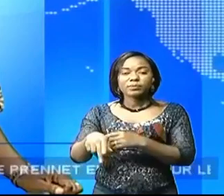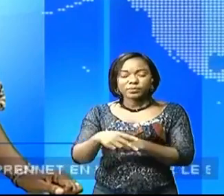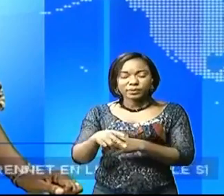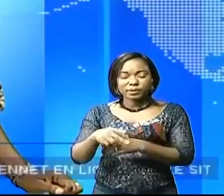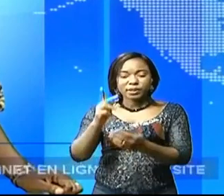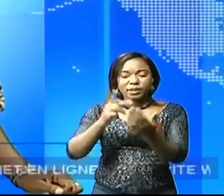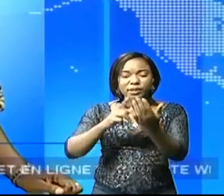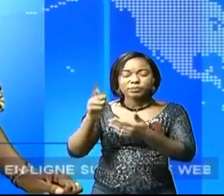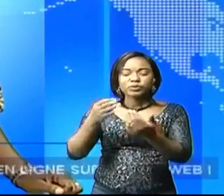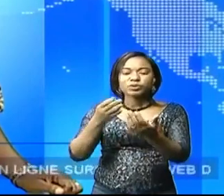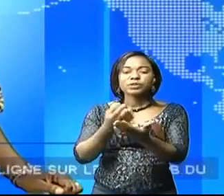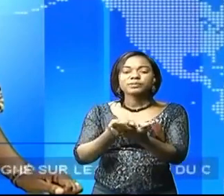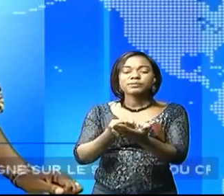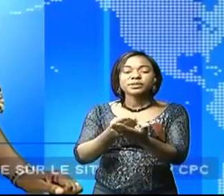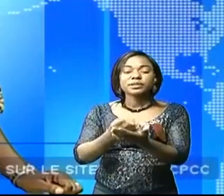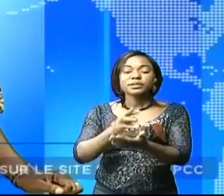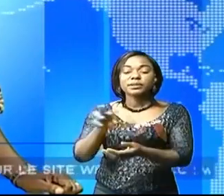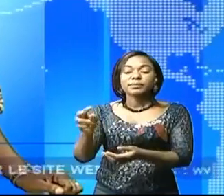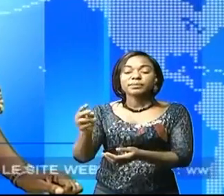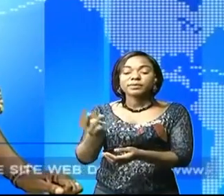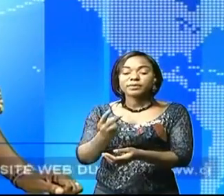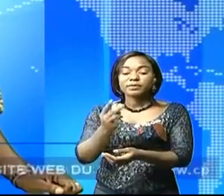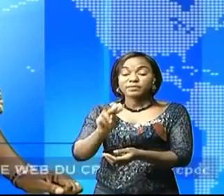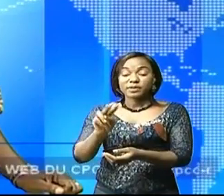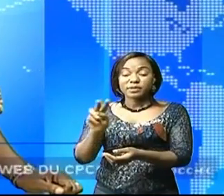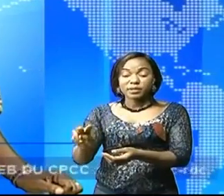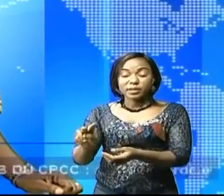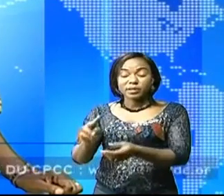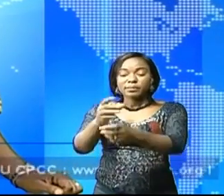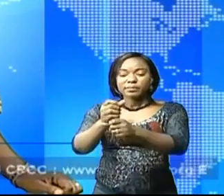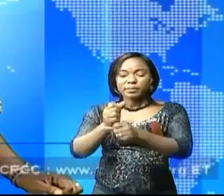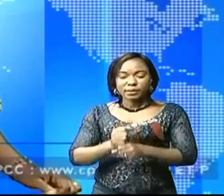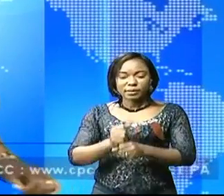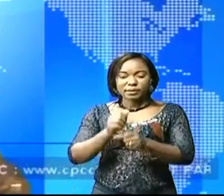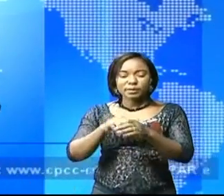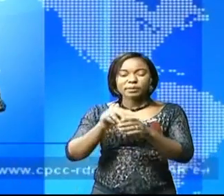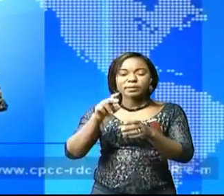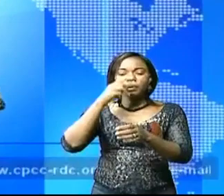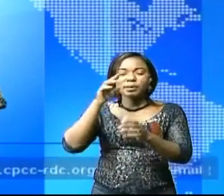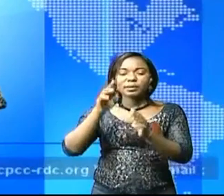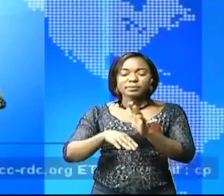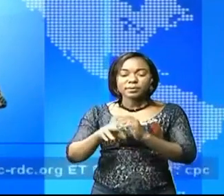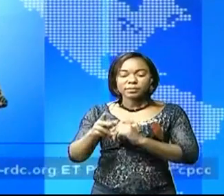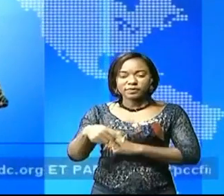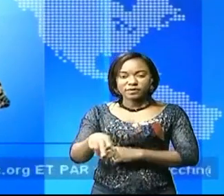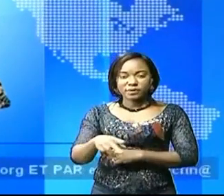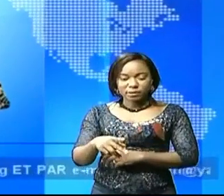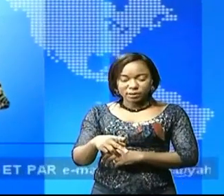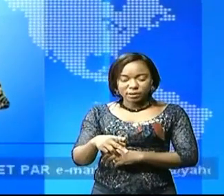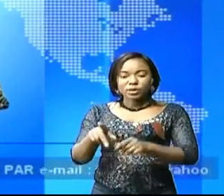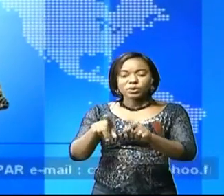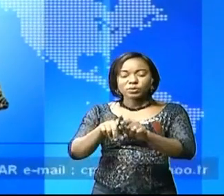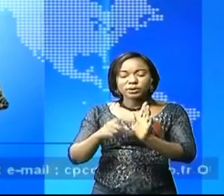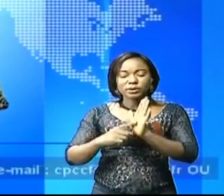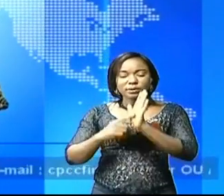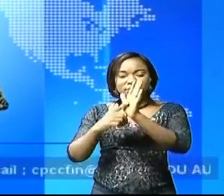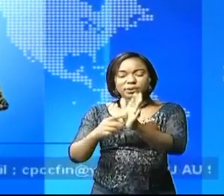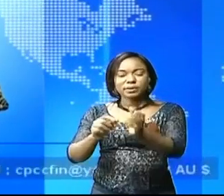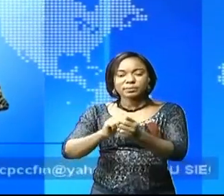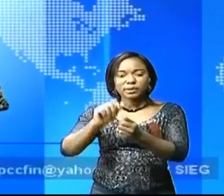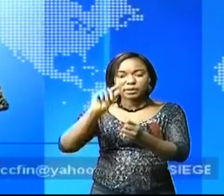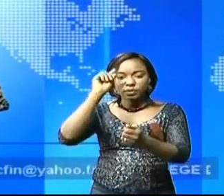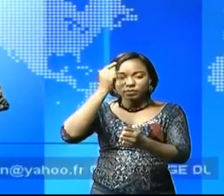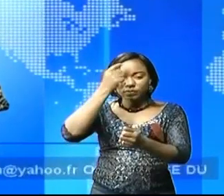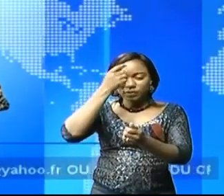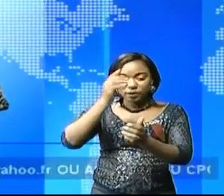de la province du Quango a été reçu à l'assemblée provinciale de la même province présentée par le gouverneur